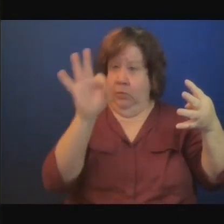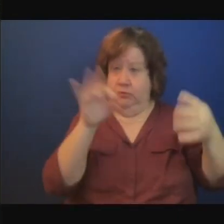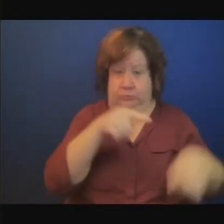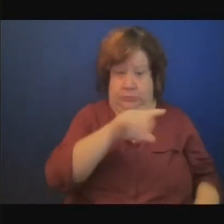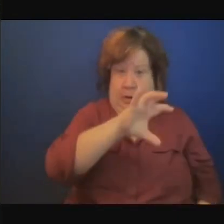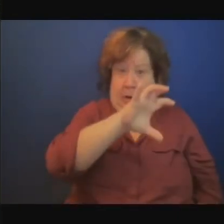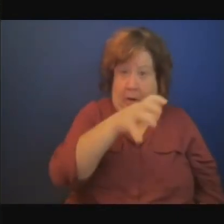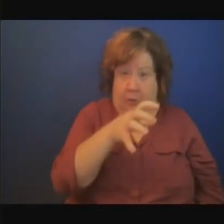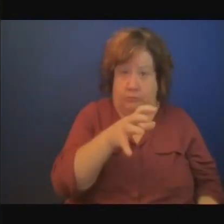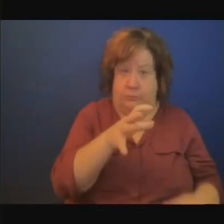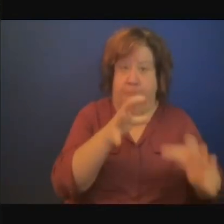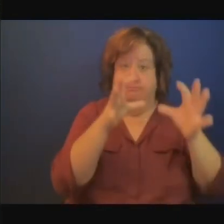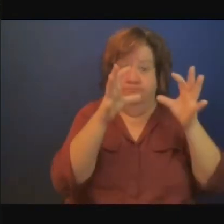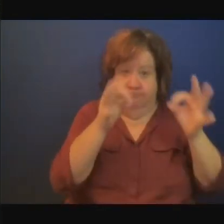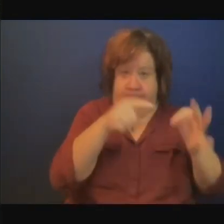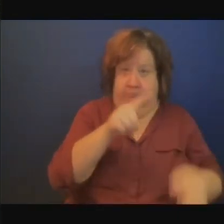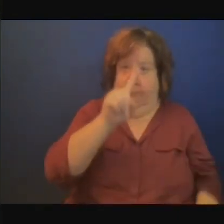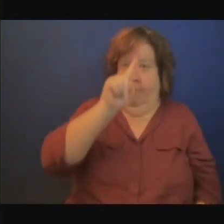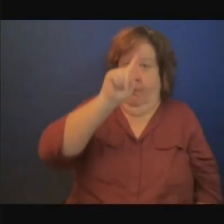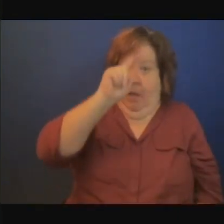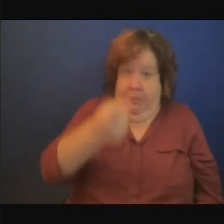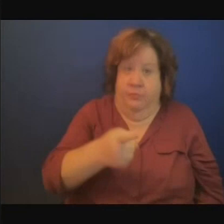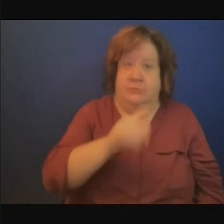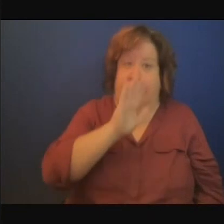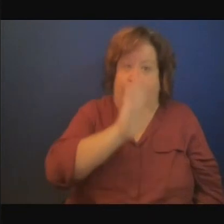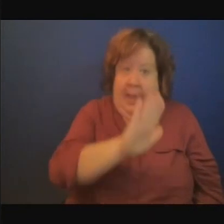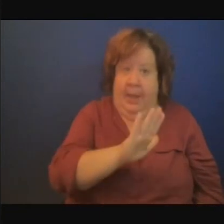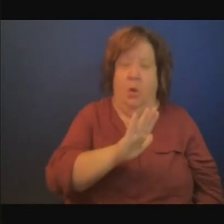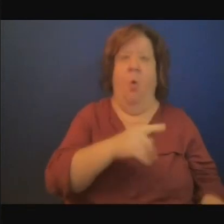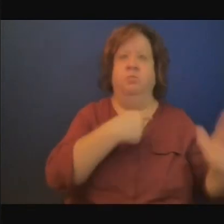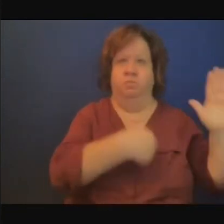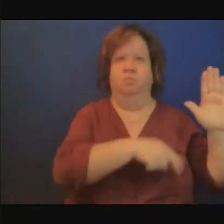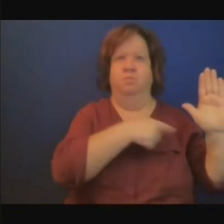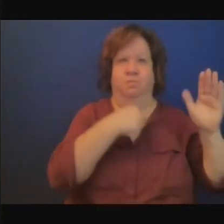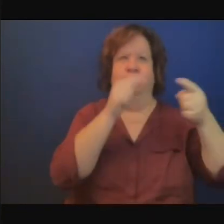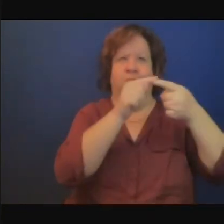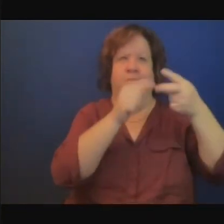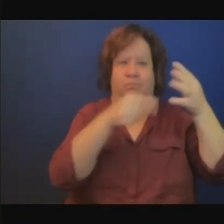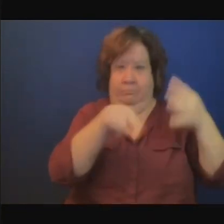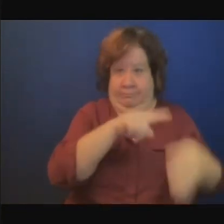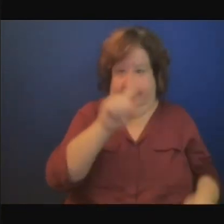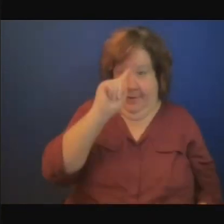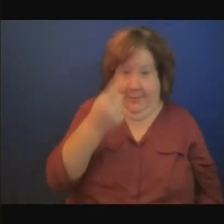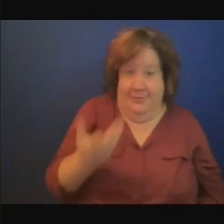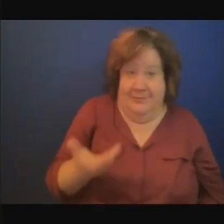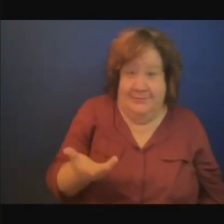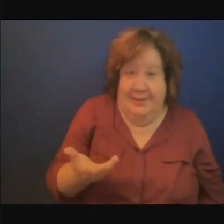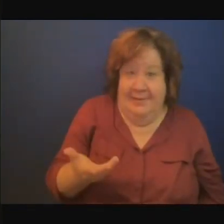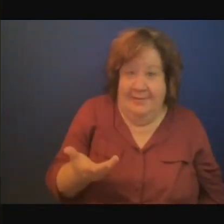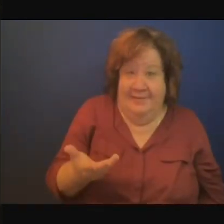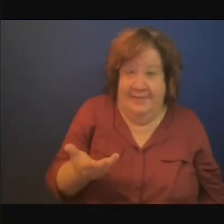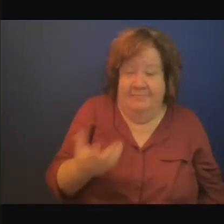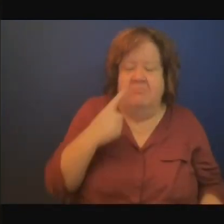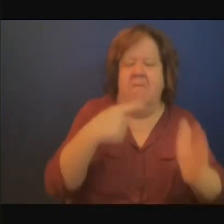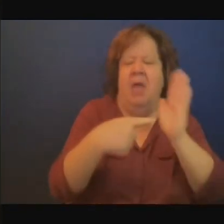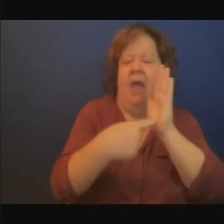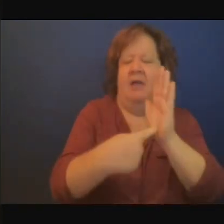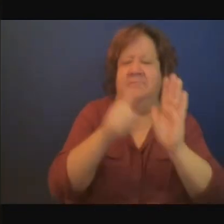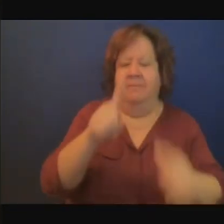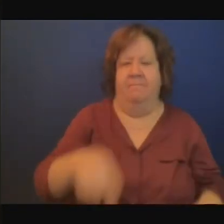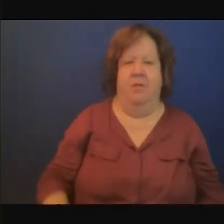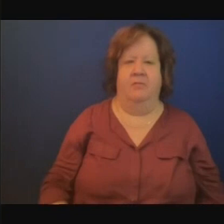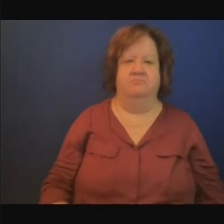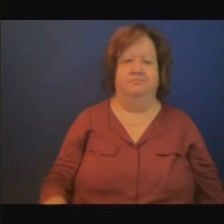en 2016 2017 je faisais partie de l'équipe qui a élaboré une politique de lutte contre le changement climatique ou les